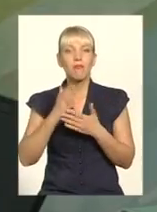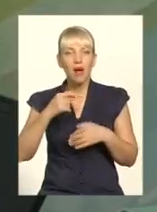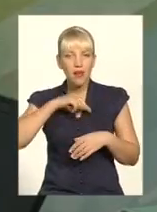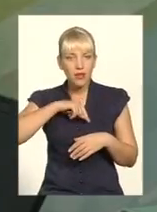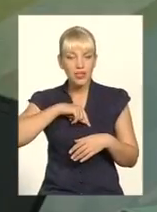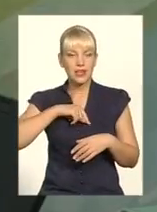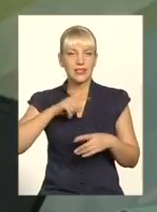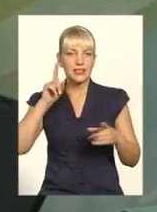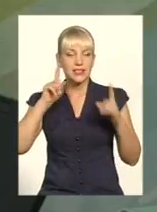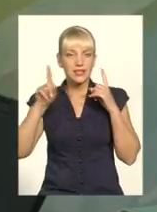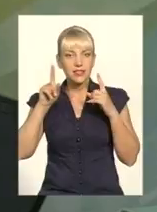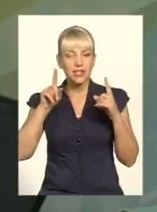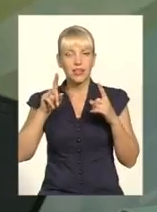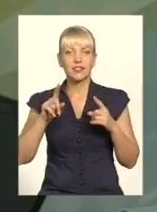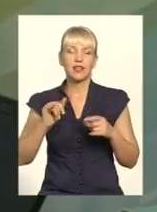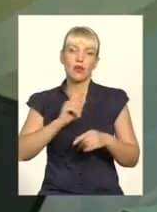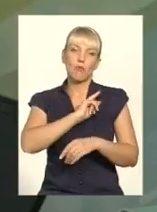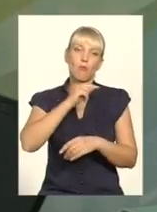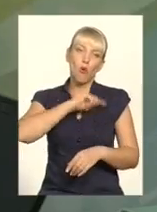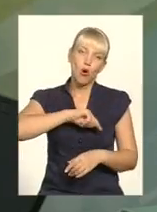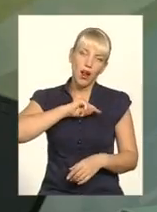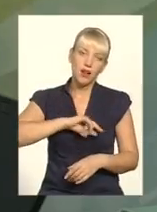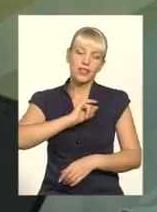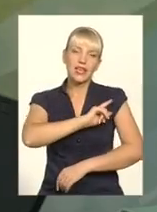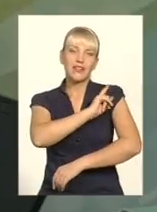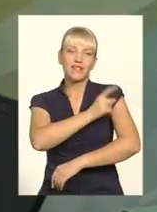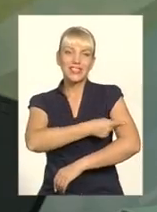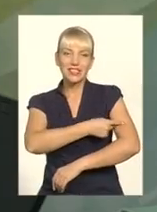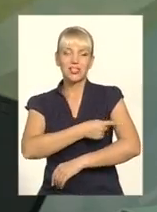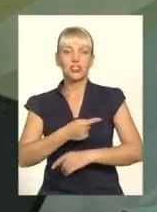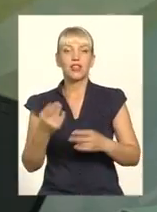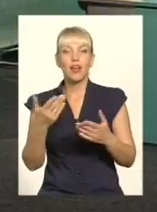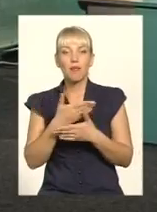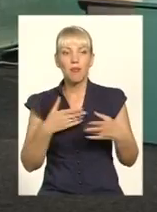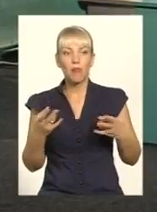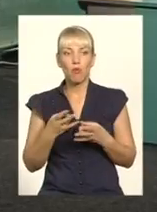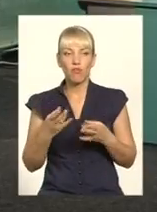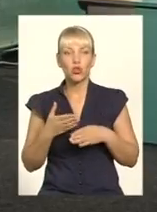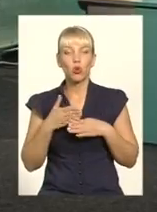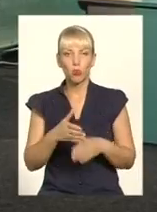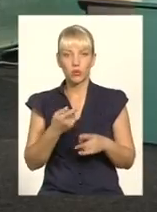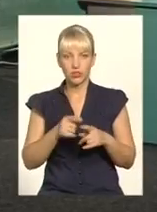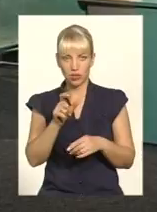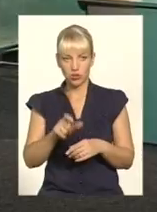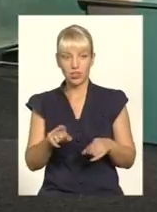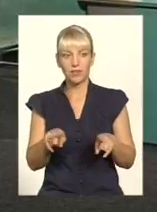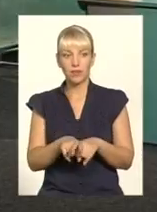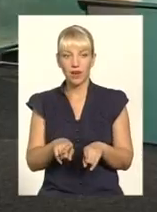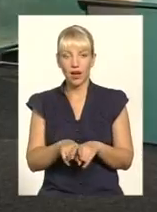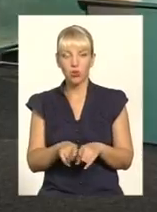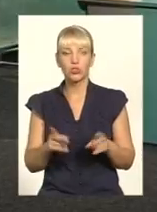моральний, психологічний, так і фізичний. Нам потрібно допомогти цій людині. Також потрібно пояснити, що